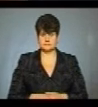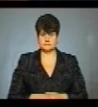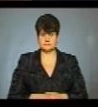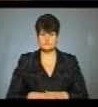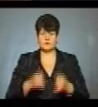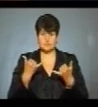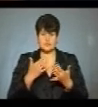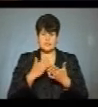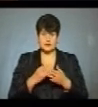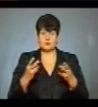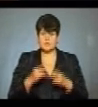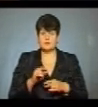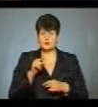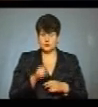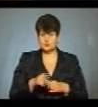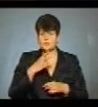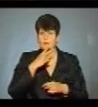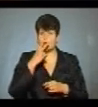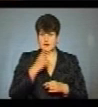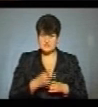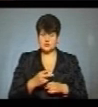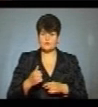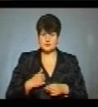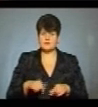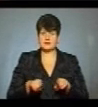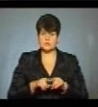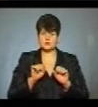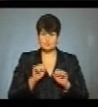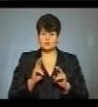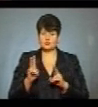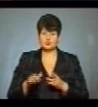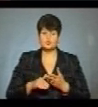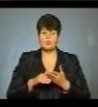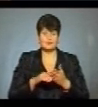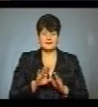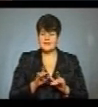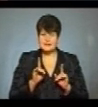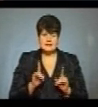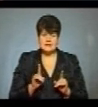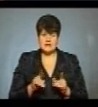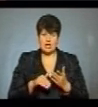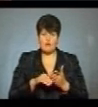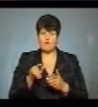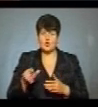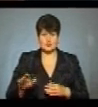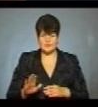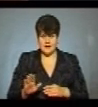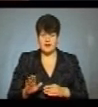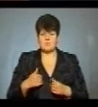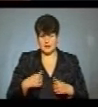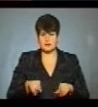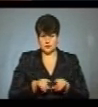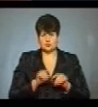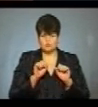Сьогодні є потреба в тому, щоб показати, що військові теж можуть комусь допомагати. Не тільки лише волонтери військовим, а і ми теж